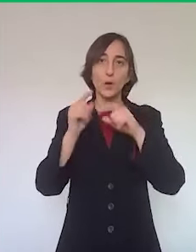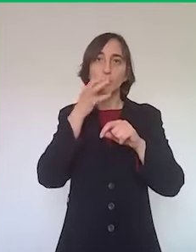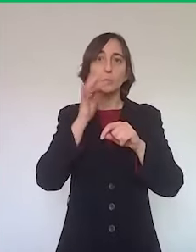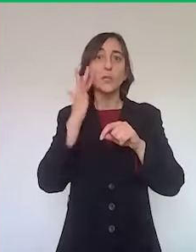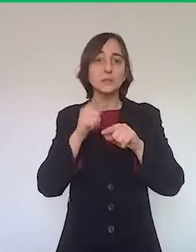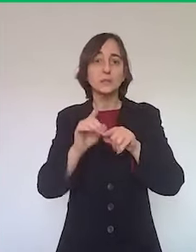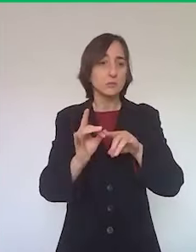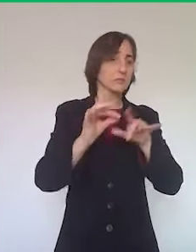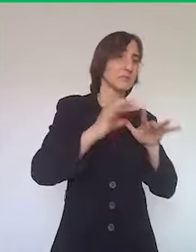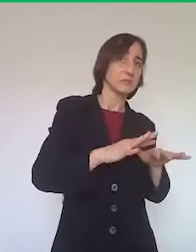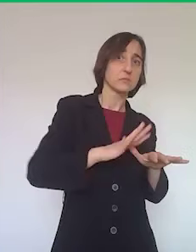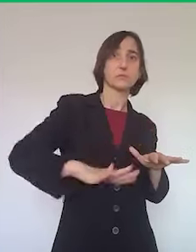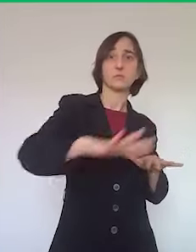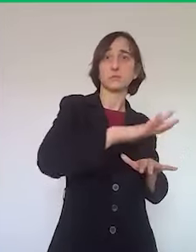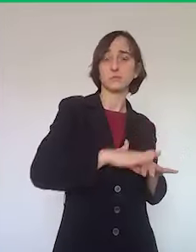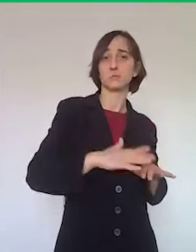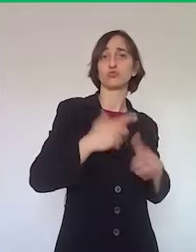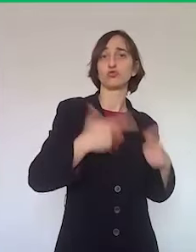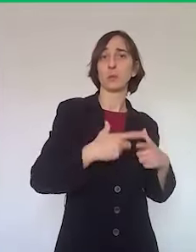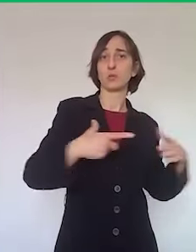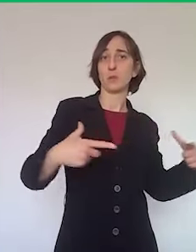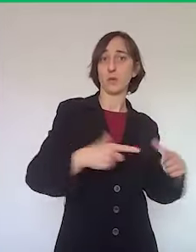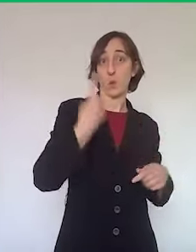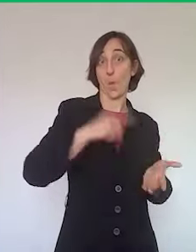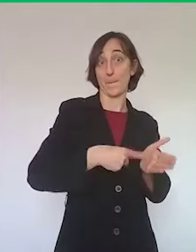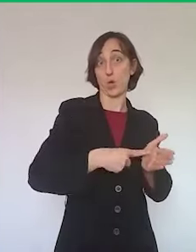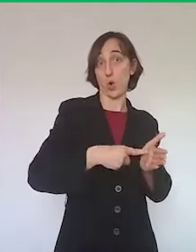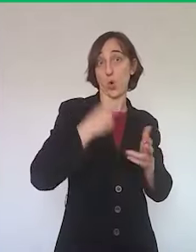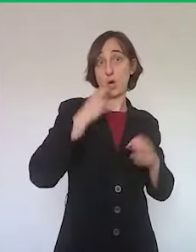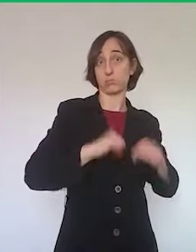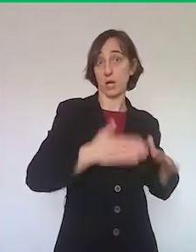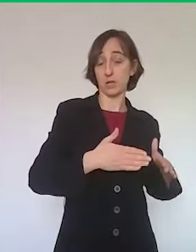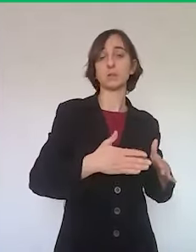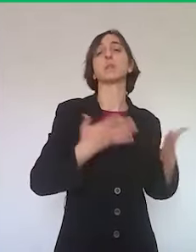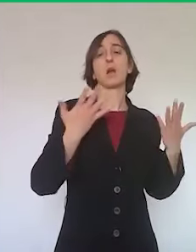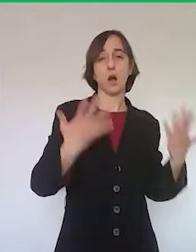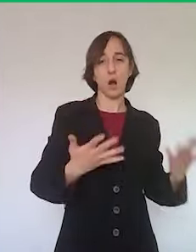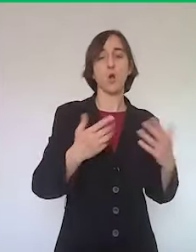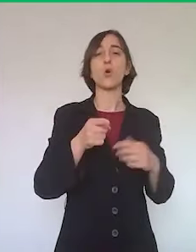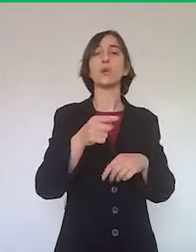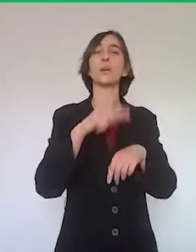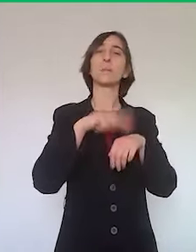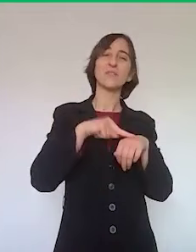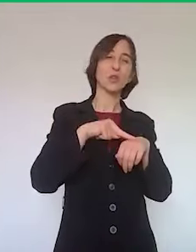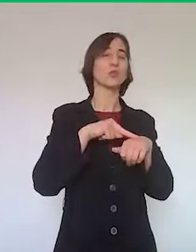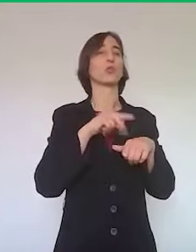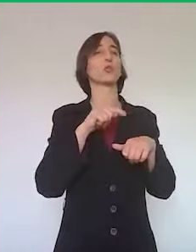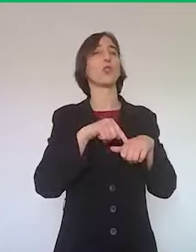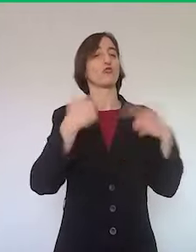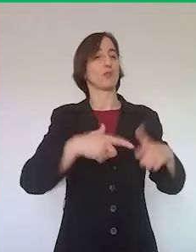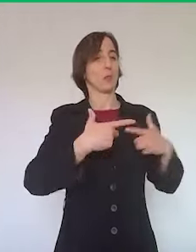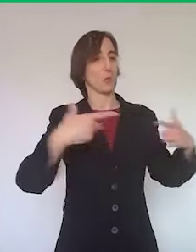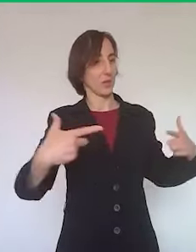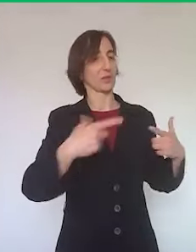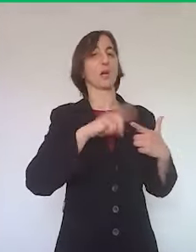città metropolitana, un milione di abitanti, decidemmo d'accordo con il prefetto, d'accordo con la città metropolitana e con il sindaco di andare alla